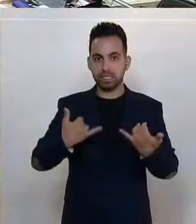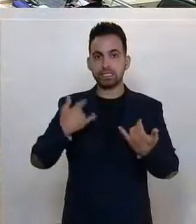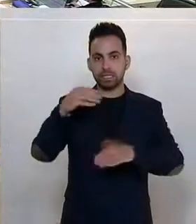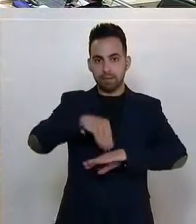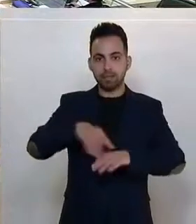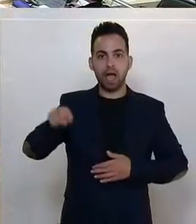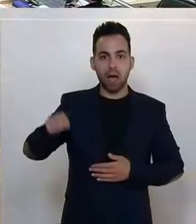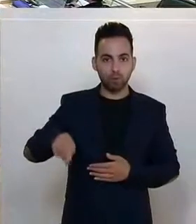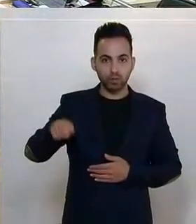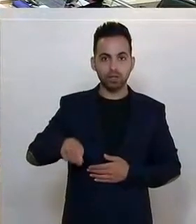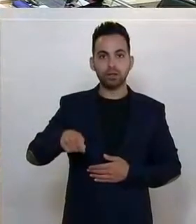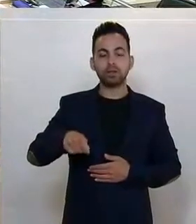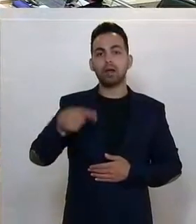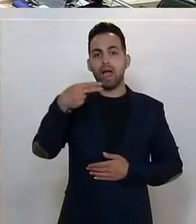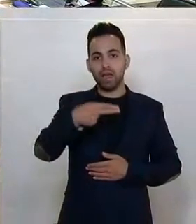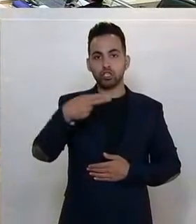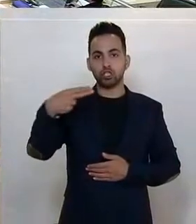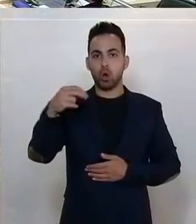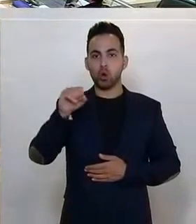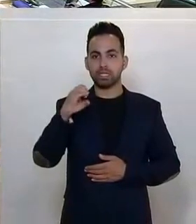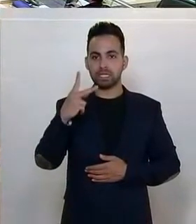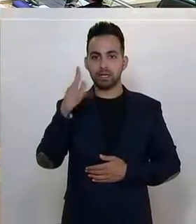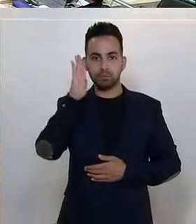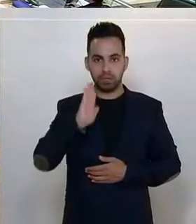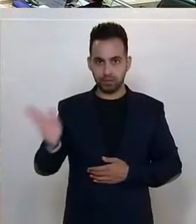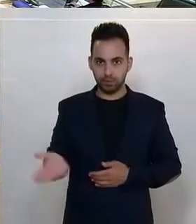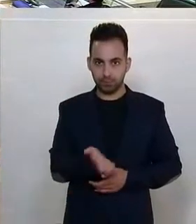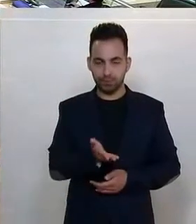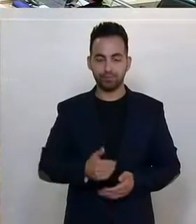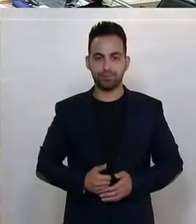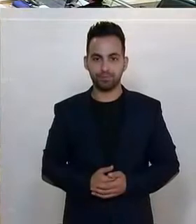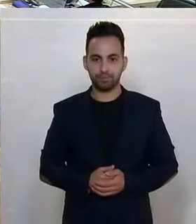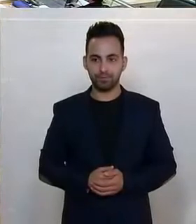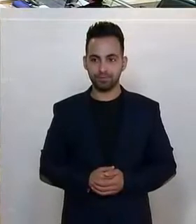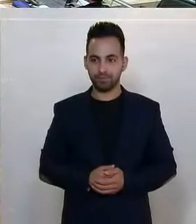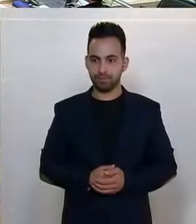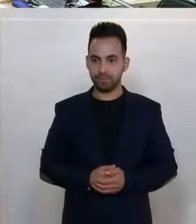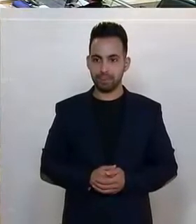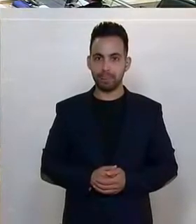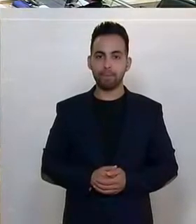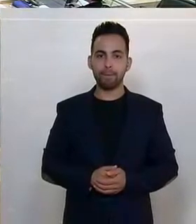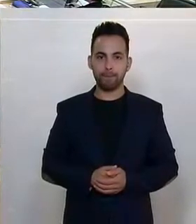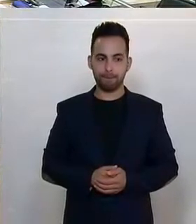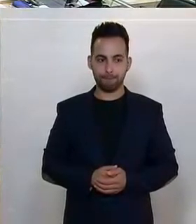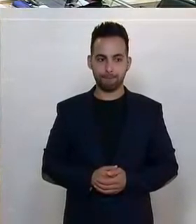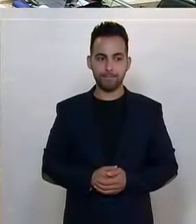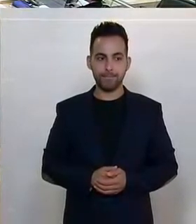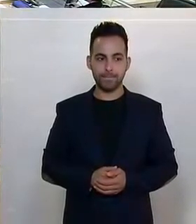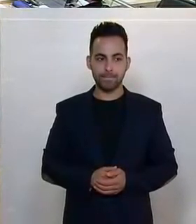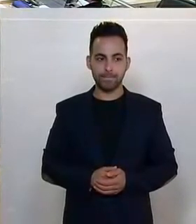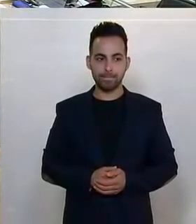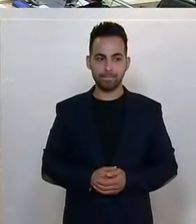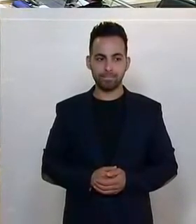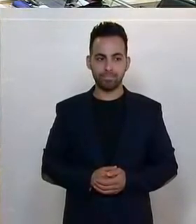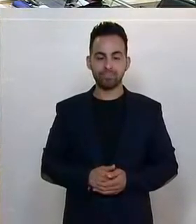Die erste Rednerin ist am Weg zum Pulsikum von der SPÖ, die Frauensprecherin der Partei. Es ist Gabriele Heinisch